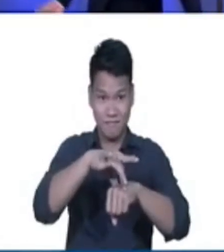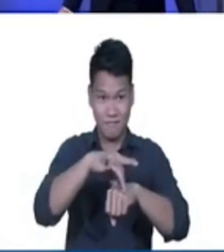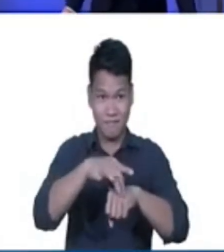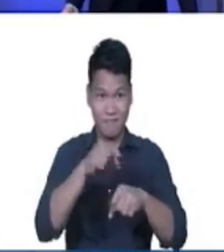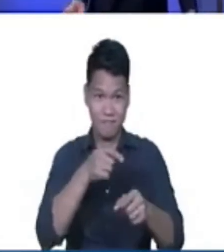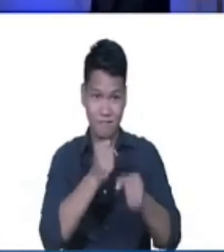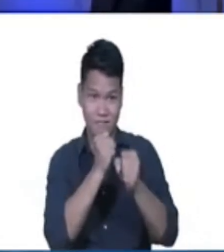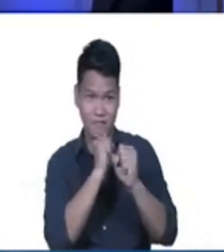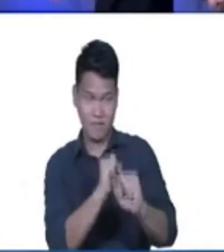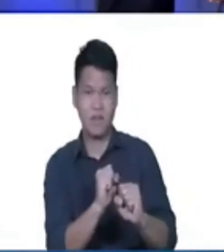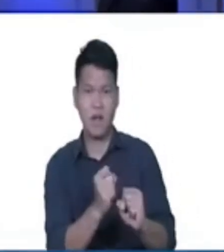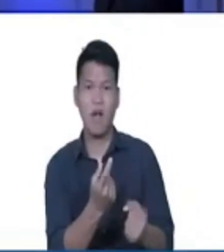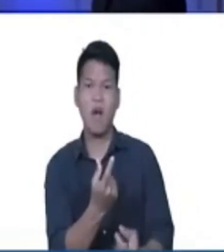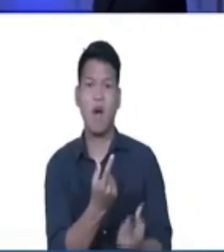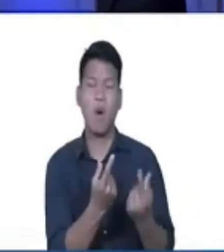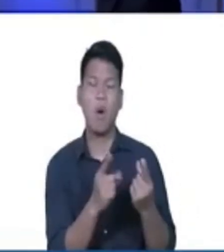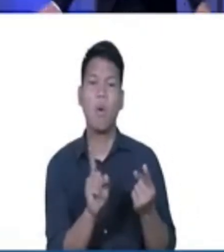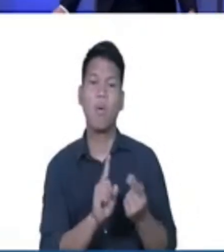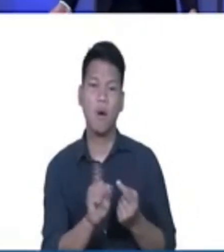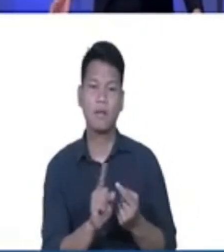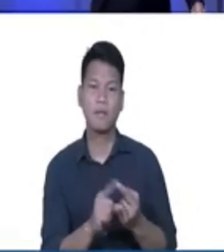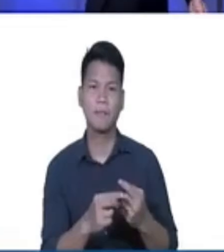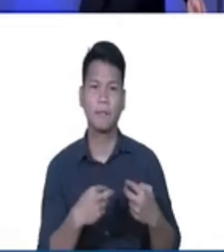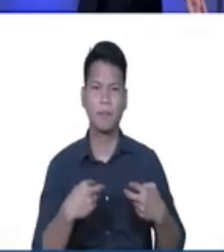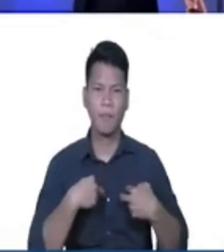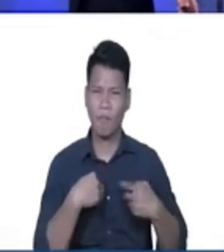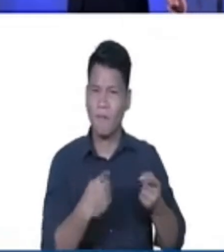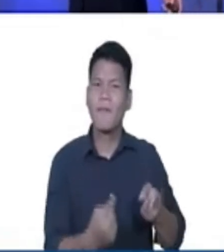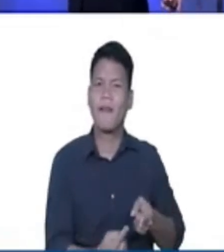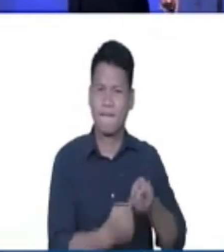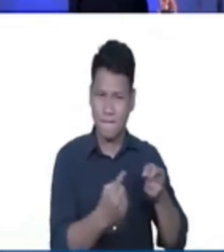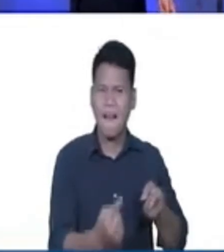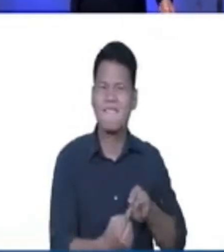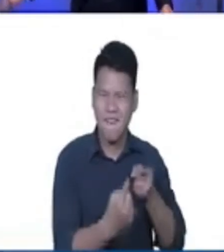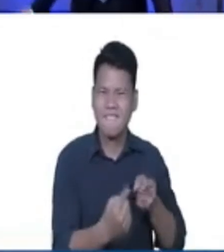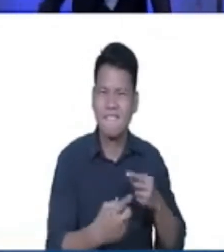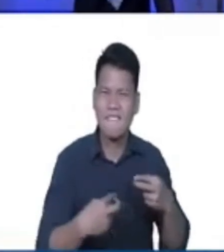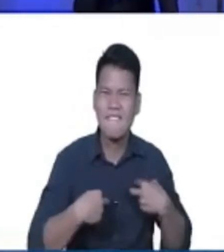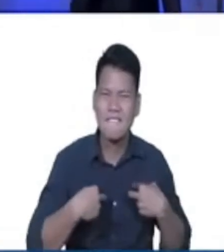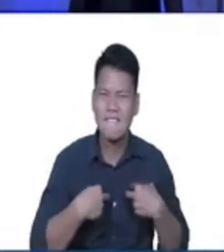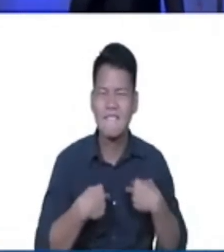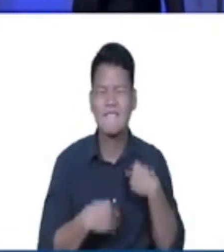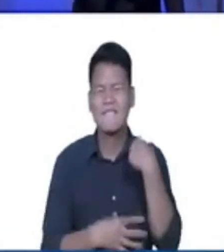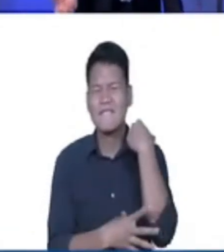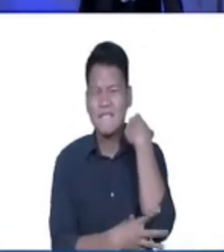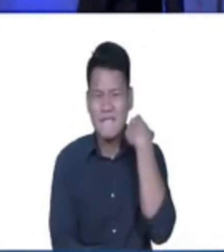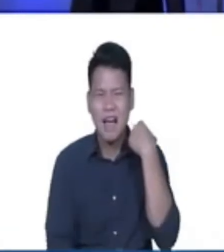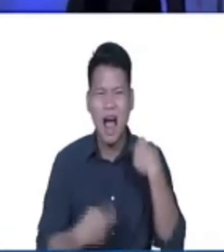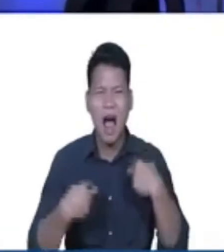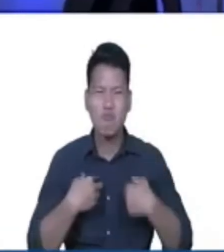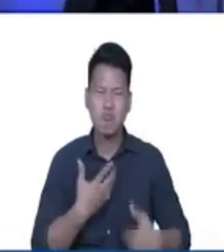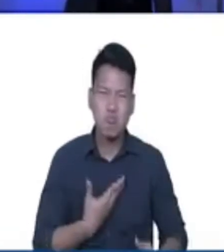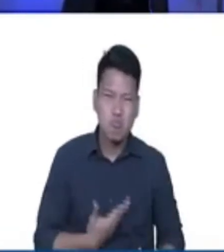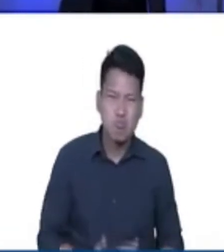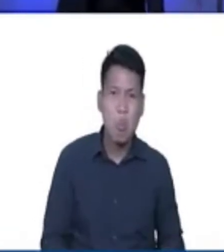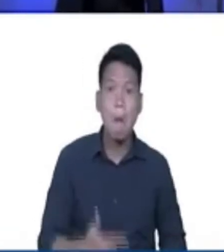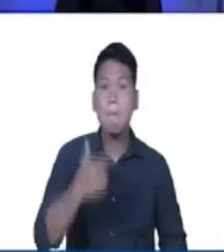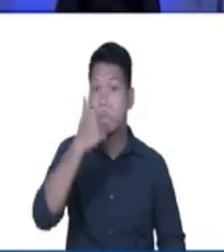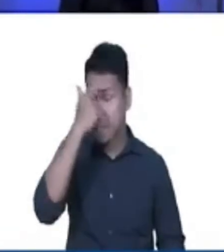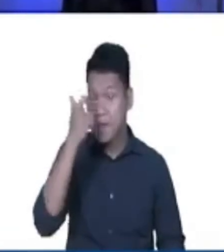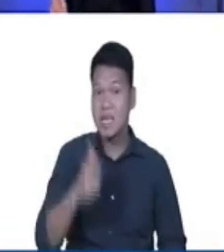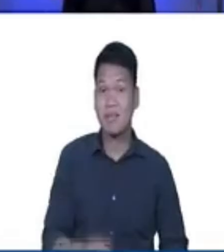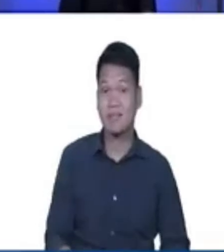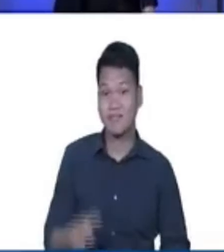sitwasyon, napakaraming mga suffering, napakaraming mga nagihirap, it is because Satan